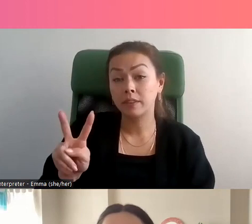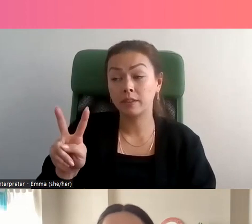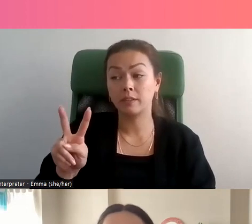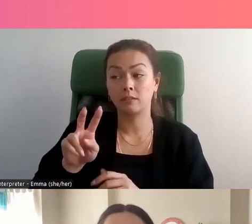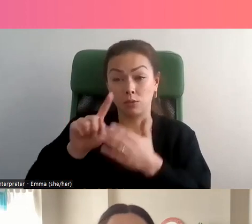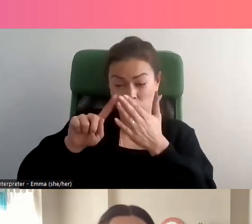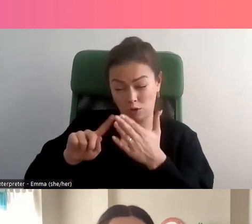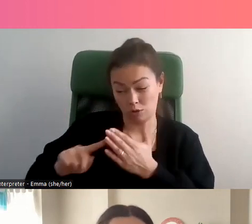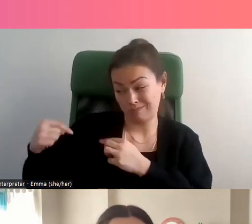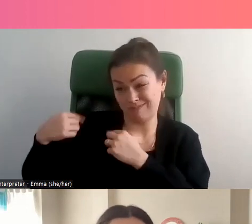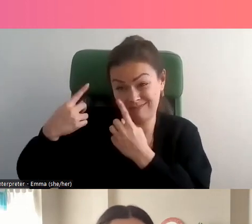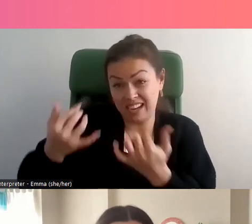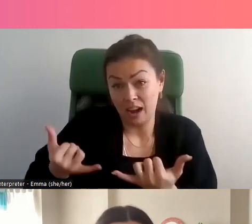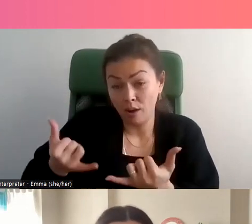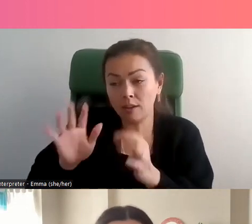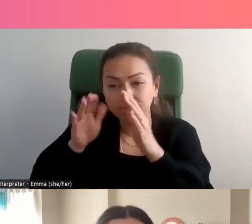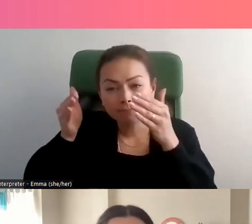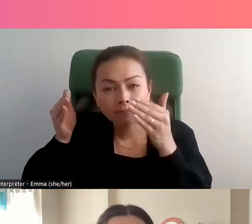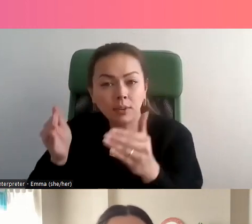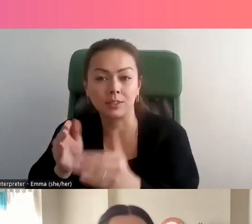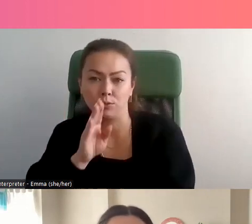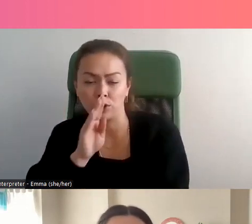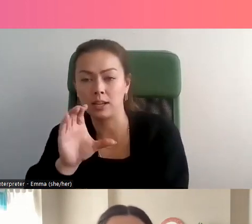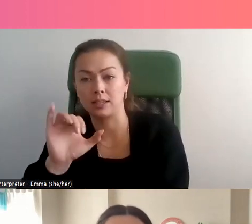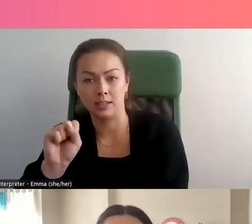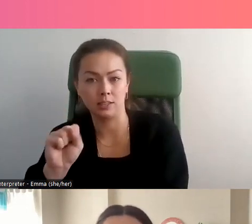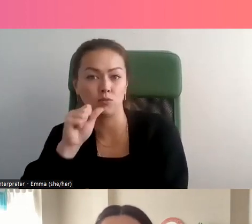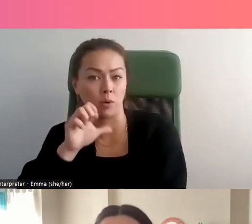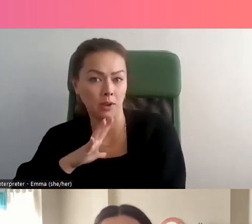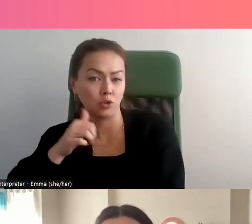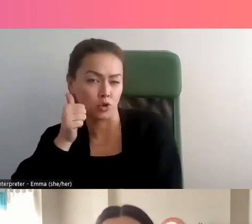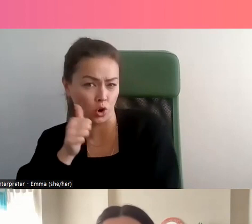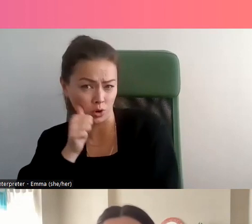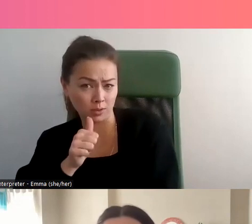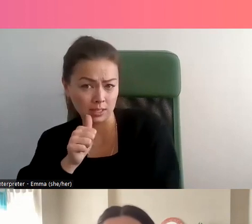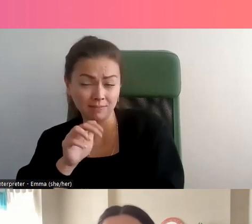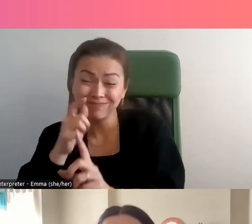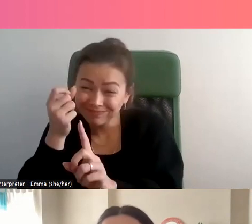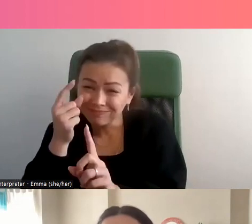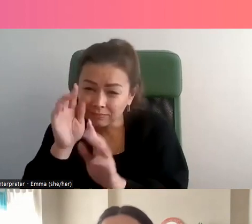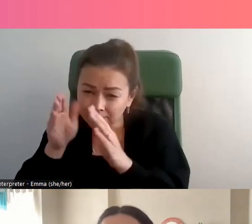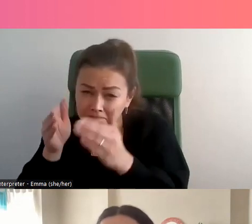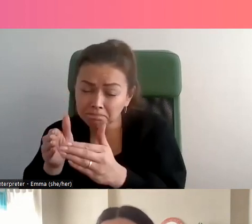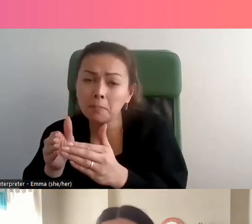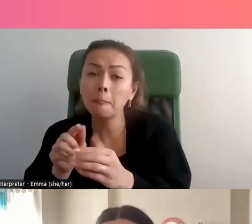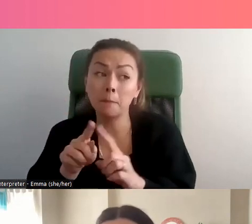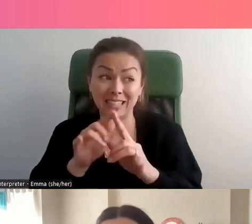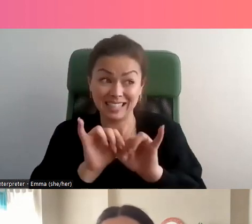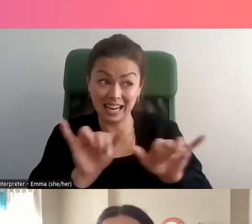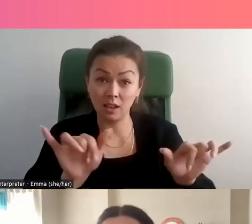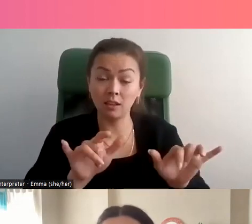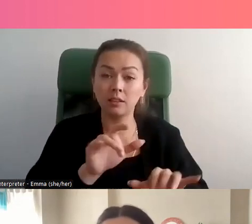menée sur ce sujet et qu'elle se concentre sur les expériences des femmes et des filles cisgenres, les personnes transgenres et